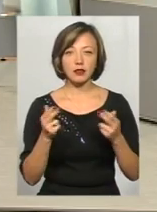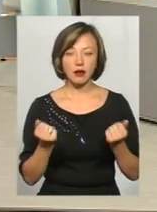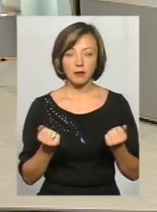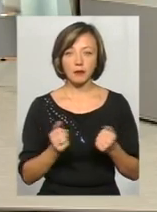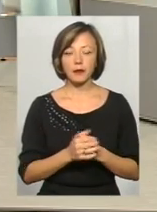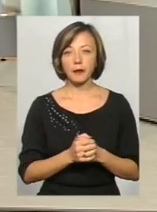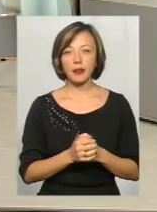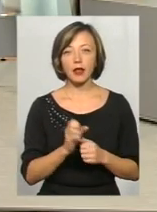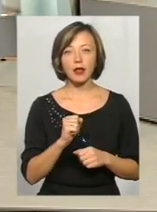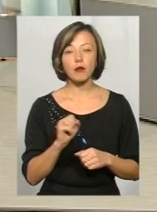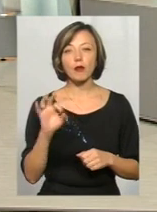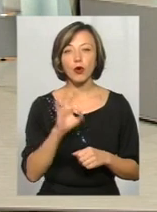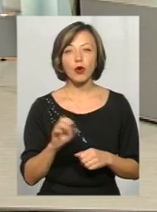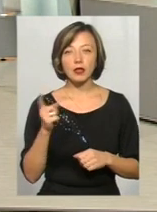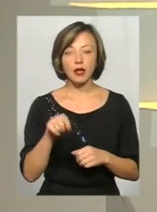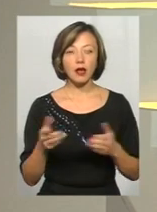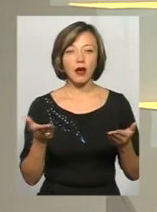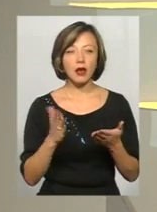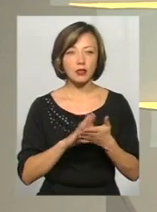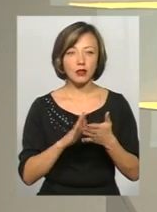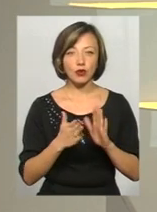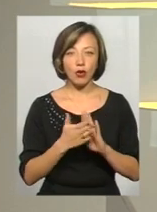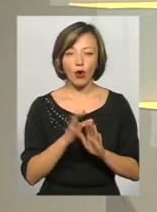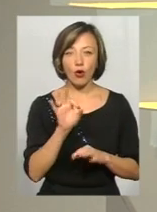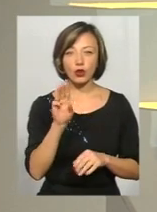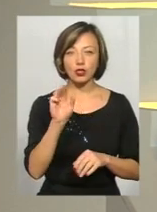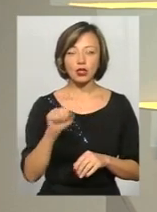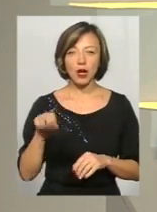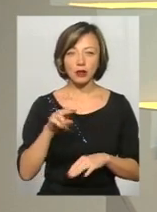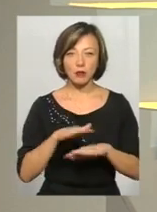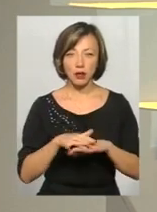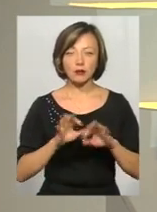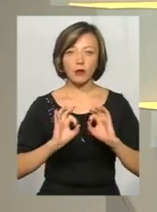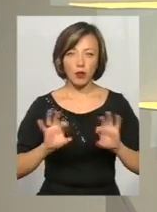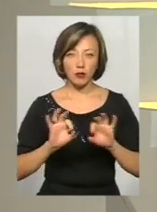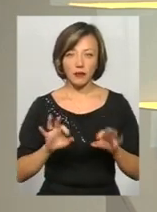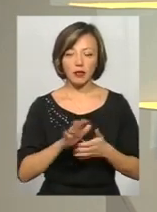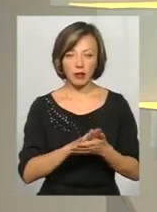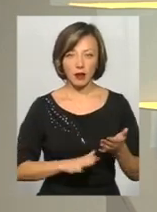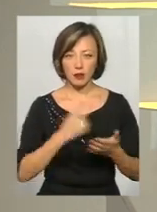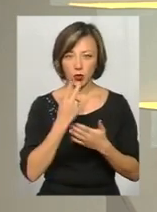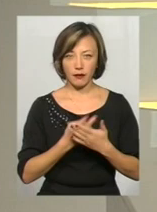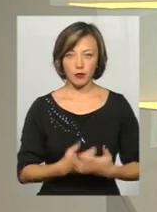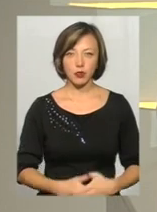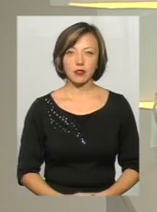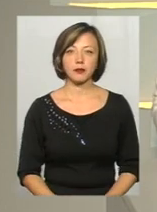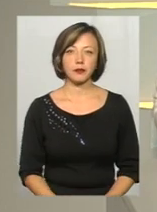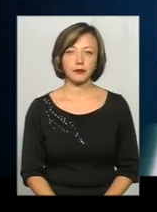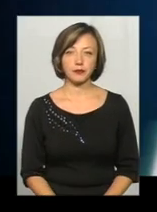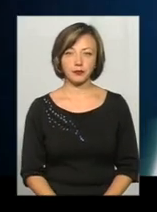Про те, яка ситуація в Ощадбанку, нам також прокоментували. Це далі у сюжеті. Давайте подивимося.